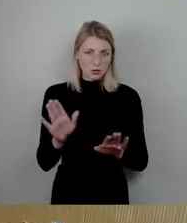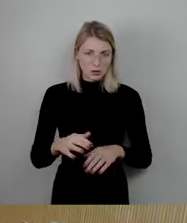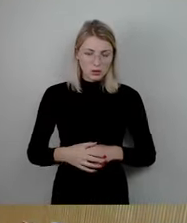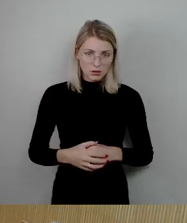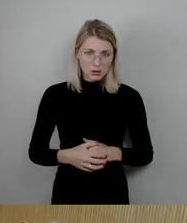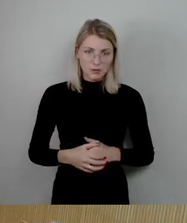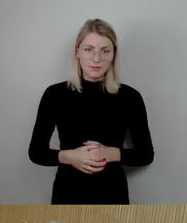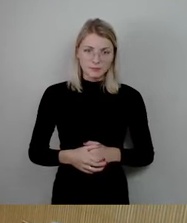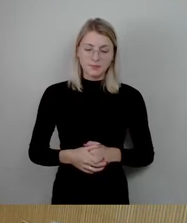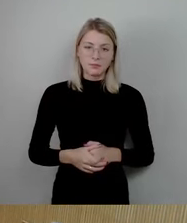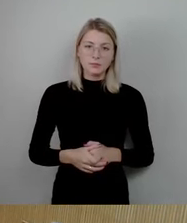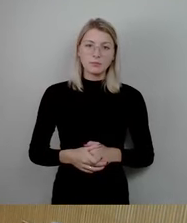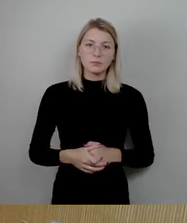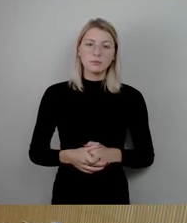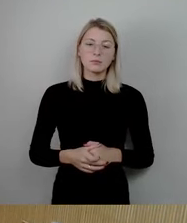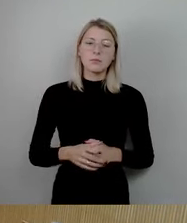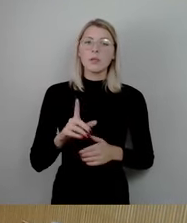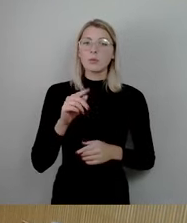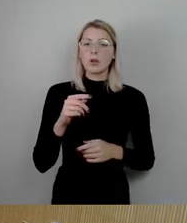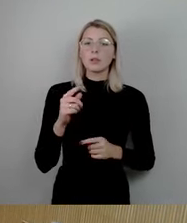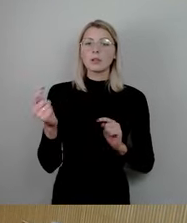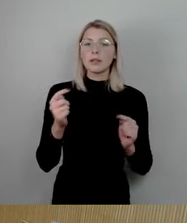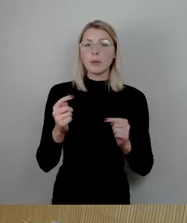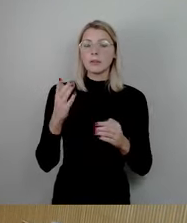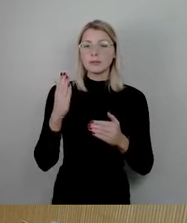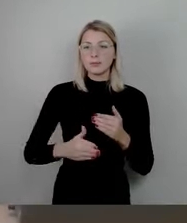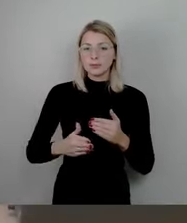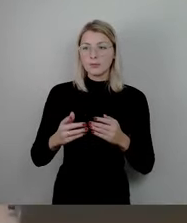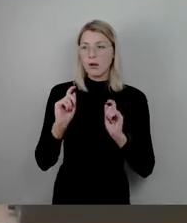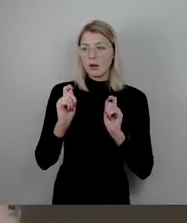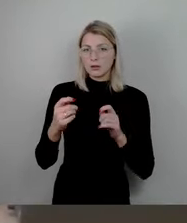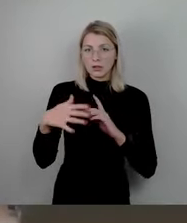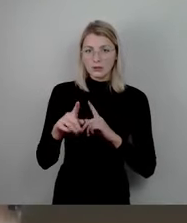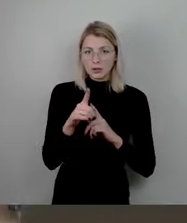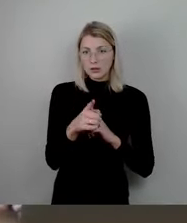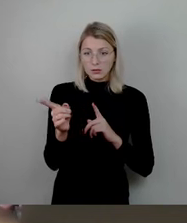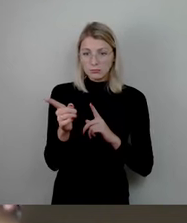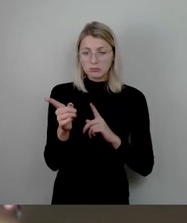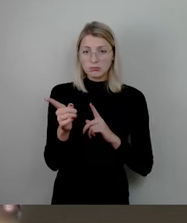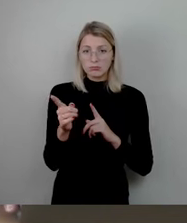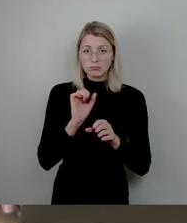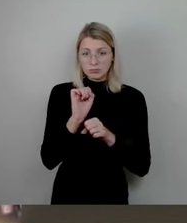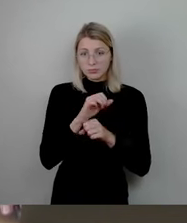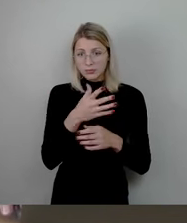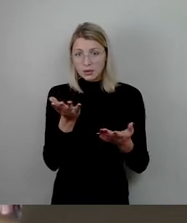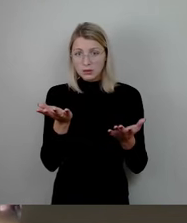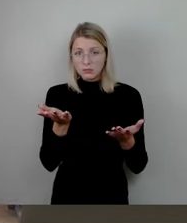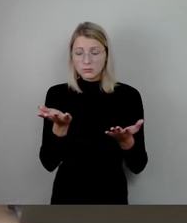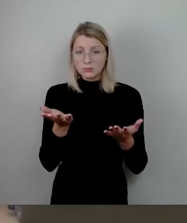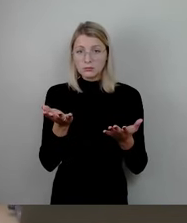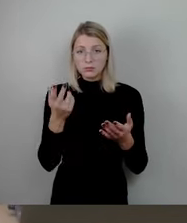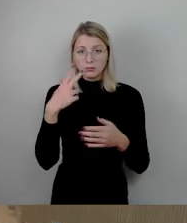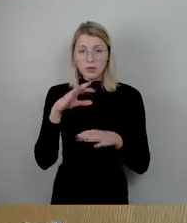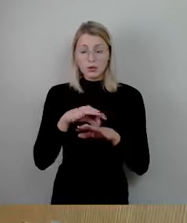So, es ist Ende der Debatte, beantragt, gibt es dazu eine Gegenrede? Herr Dr. Schulte-Bissermann.